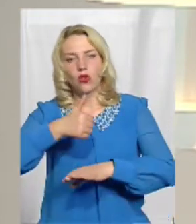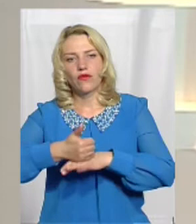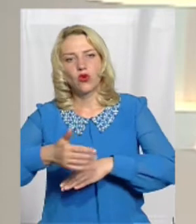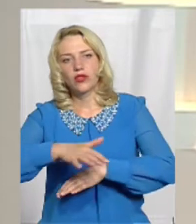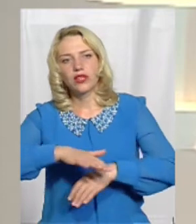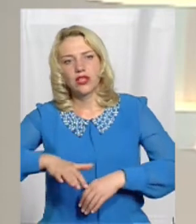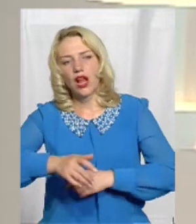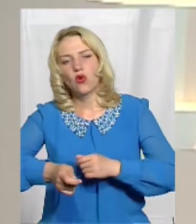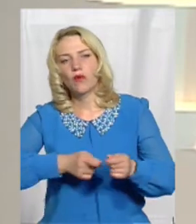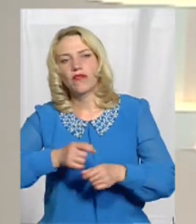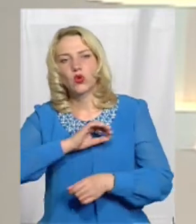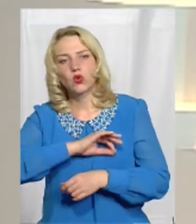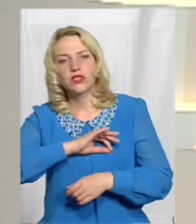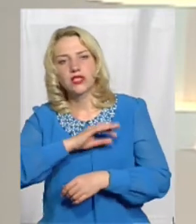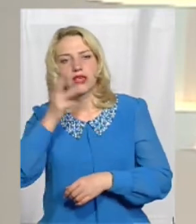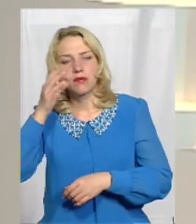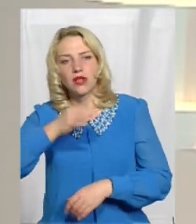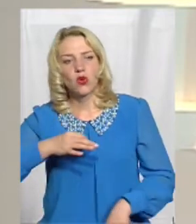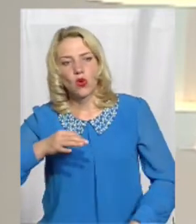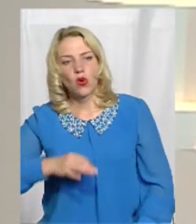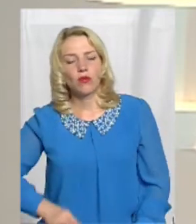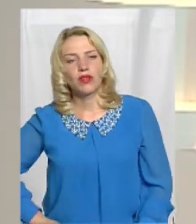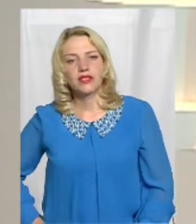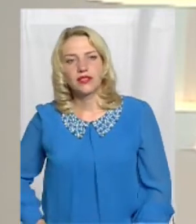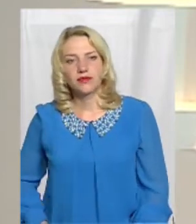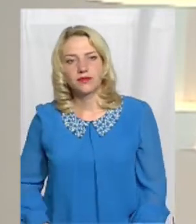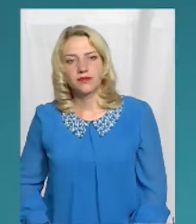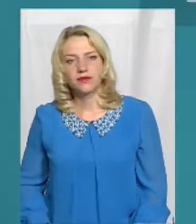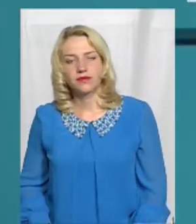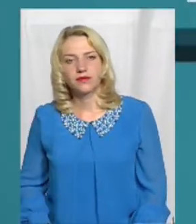управління юстиції Хмельницької області Валентина Кусмінська